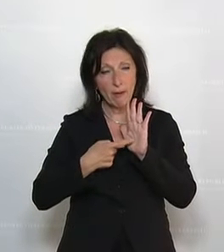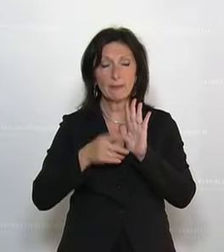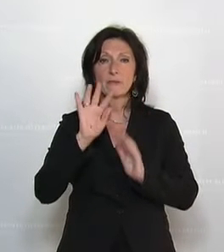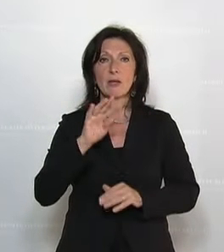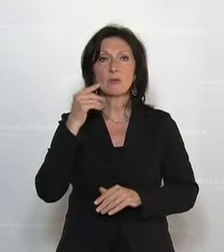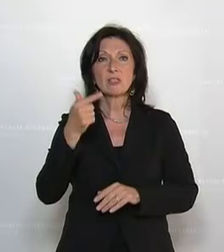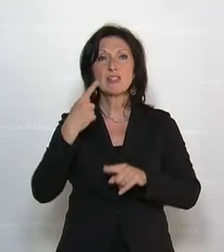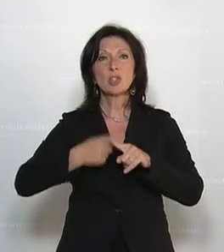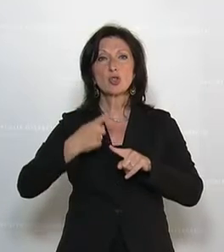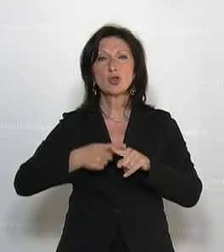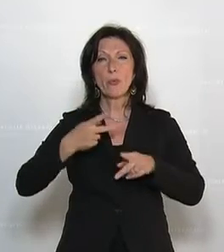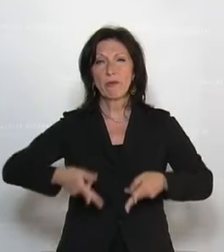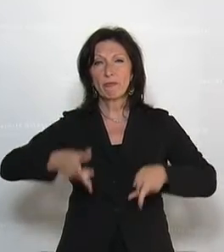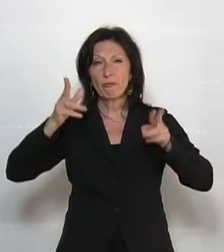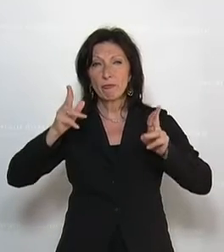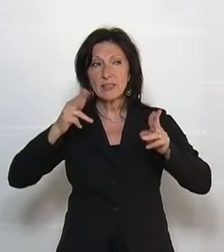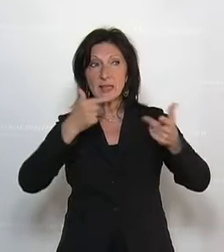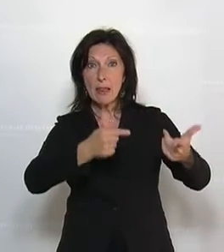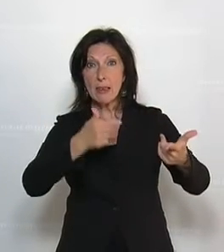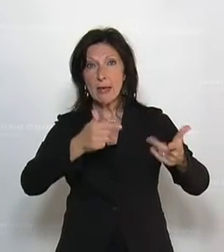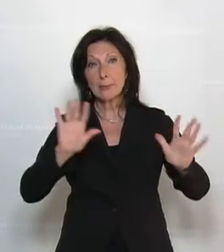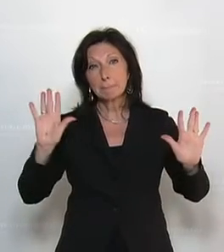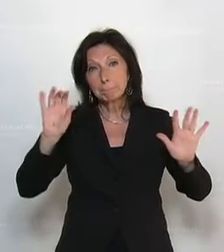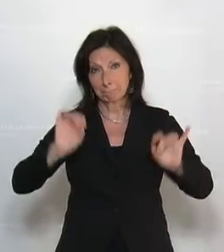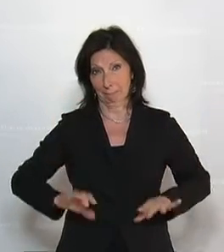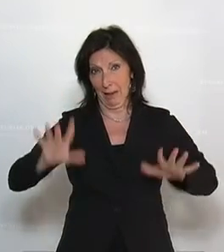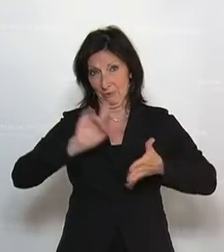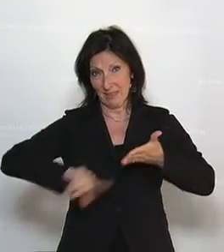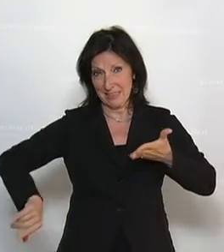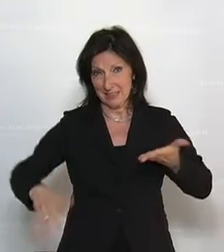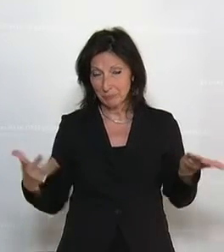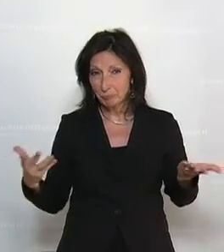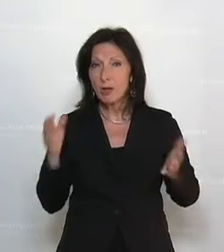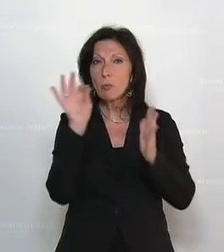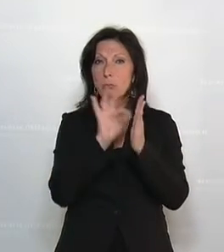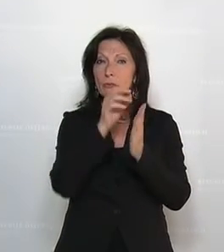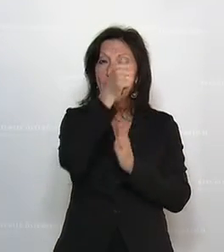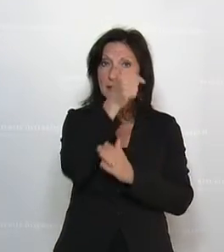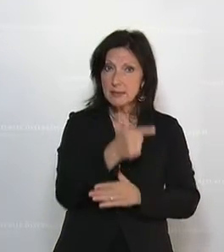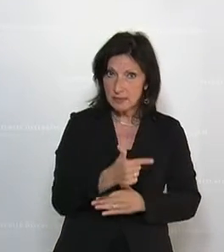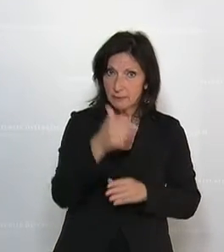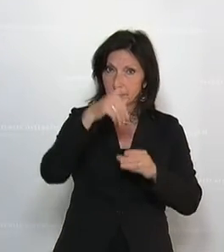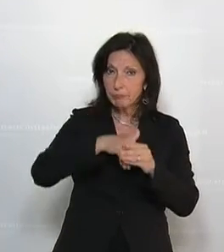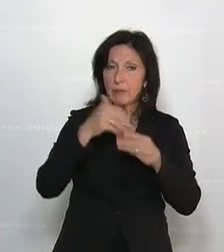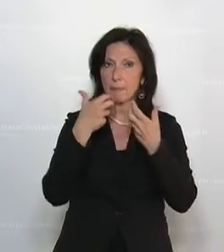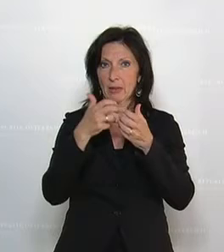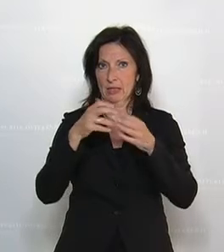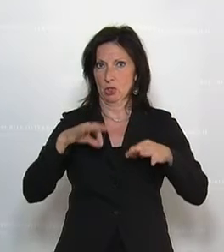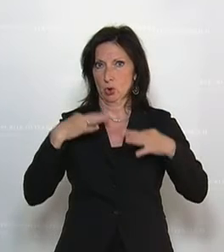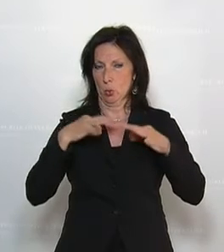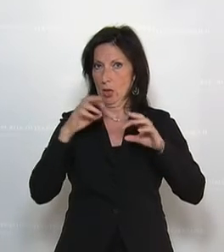24-stündigen Auflagefrist abzusehen. Bei den Punkten 1 und 2 handelt es sich um den Bericht des